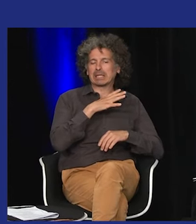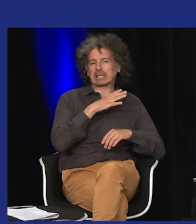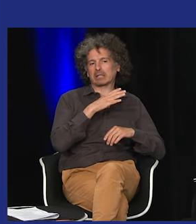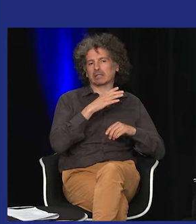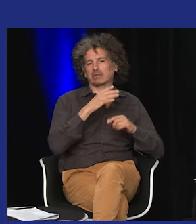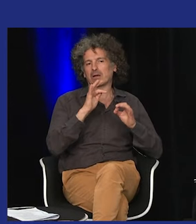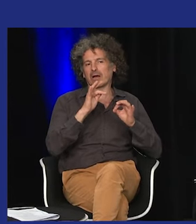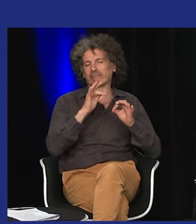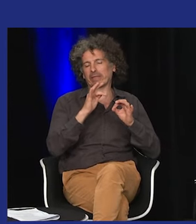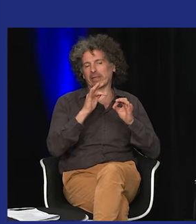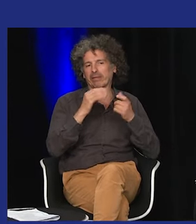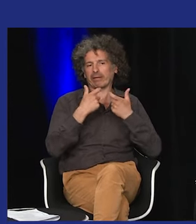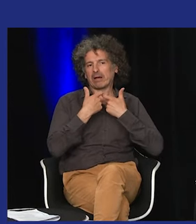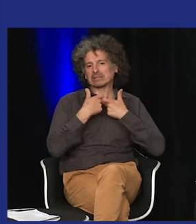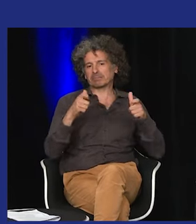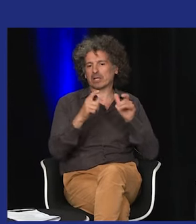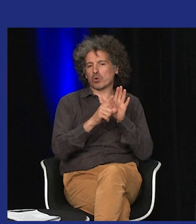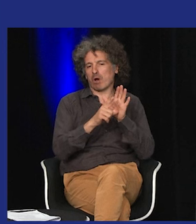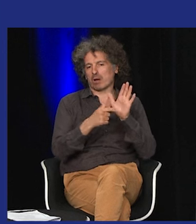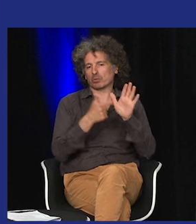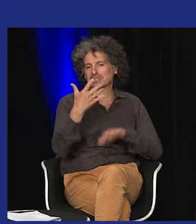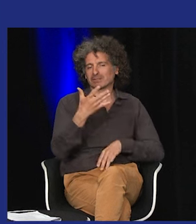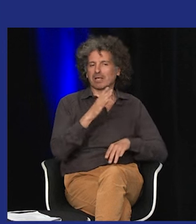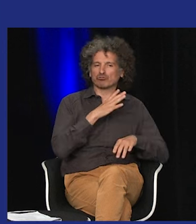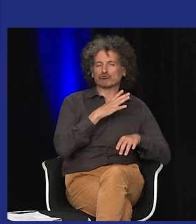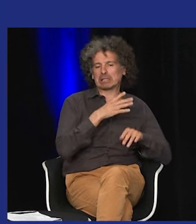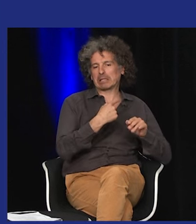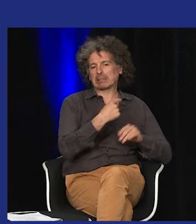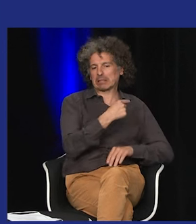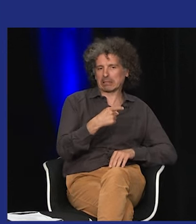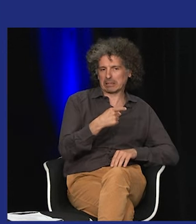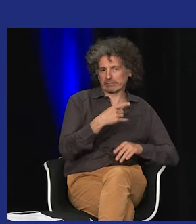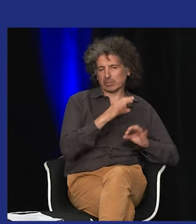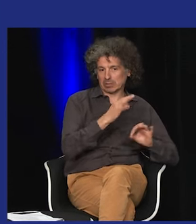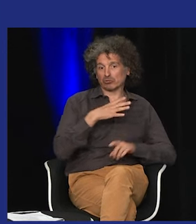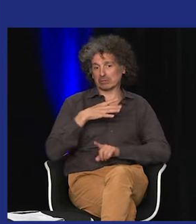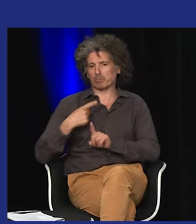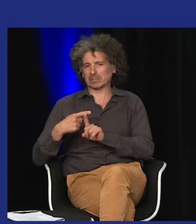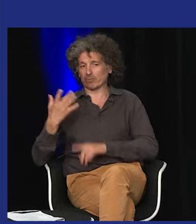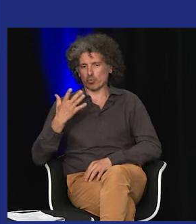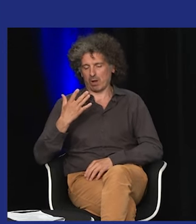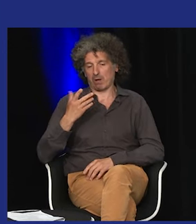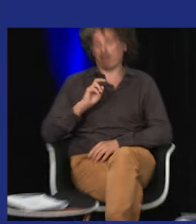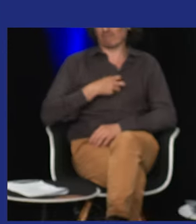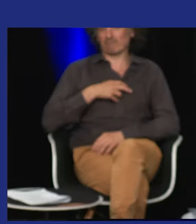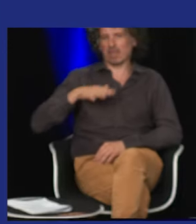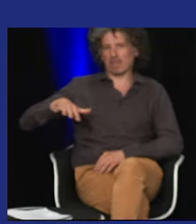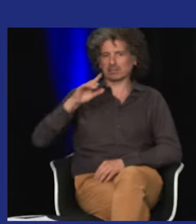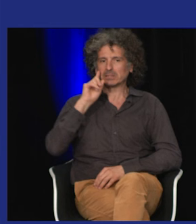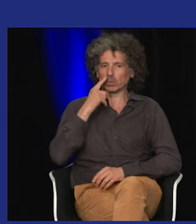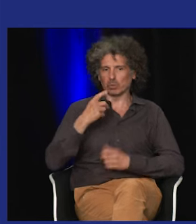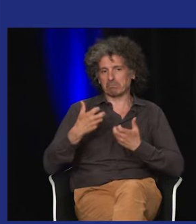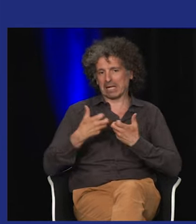oui ce que dit Andrea c'est vrai que l'accessibilité avec la loi de 2005 elle a aussi des aspects négatifs